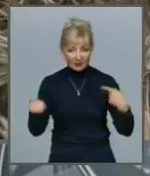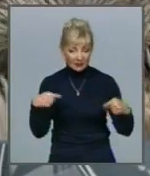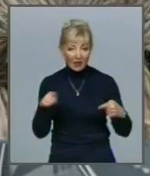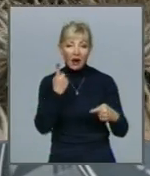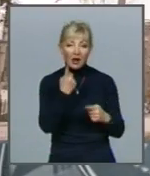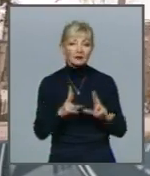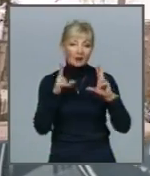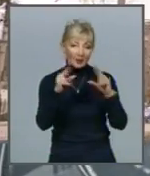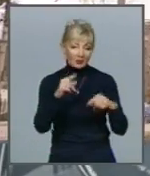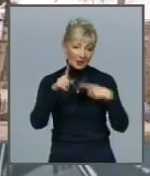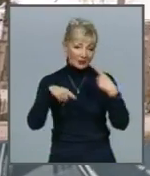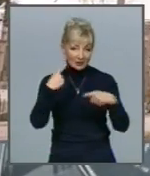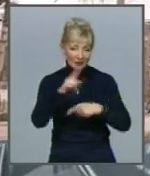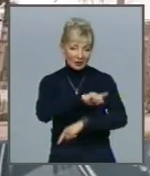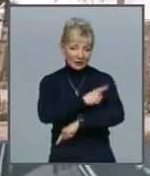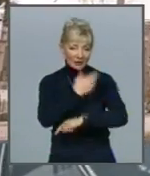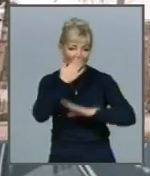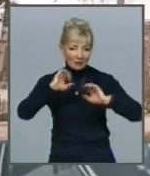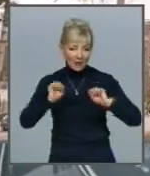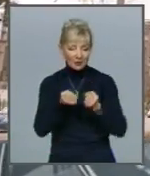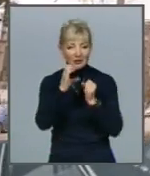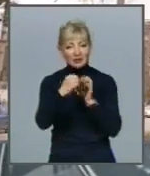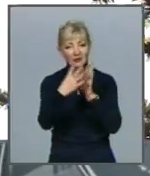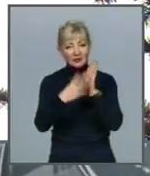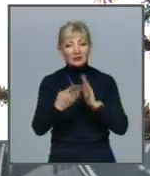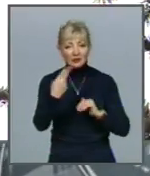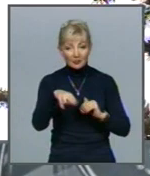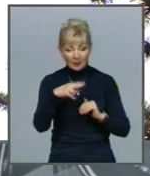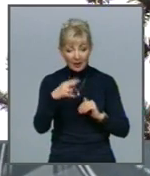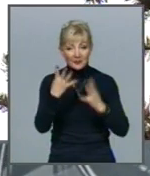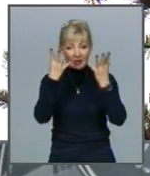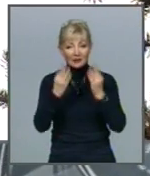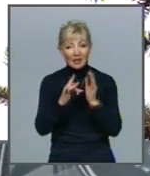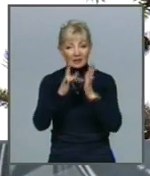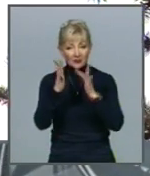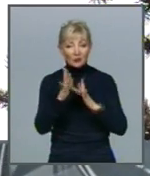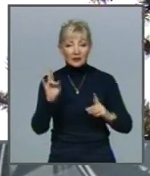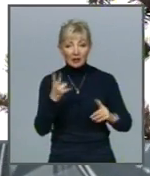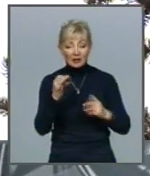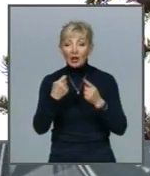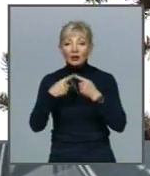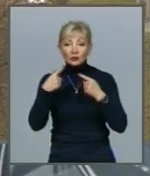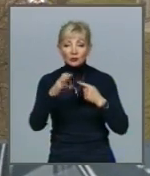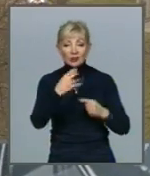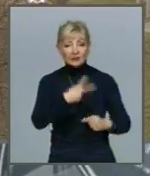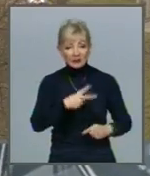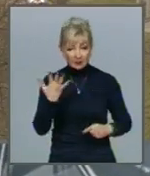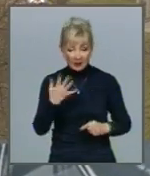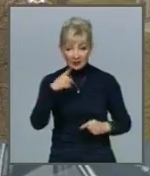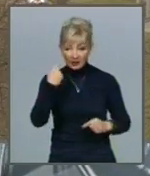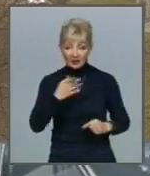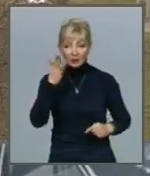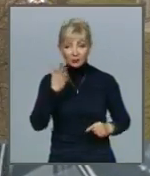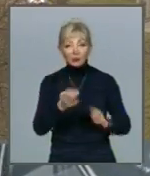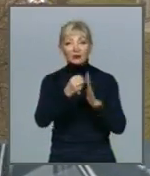обіцяють наступну партію сильних морозів З 19 грудня, дня Святого Миколая Інші з 25-го Кажуть, буде